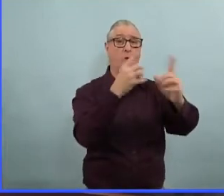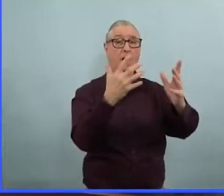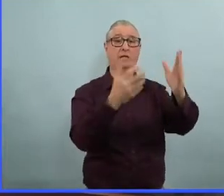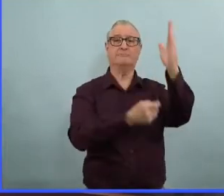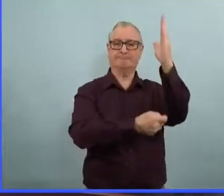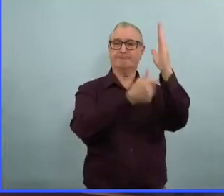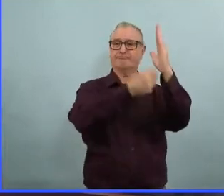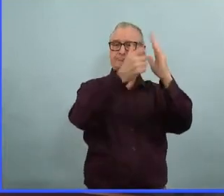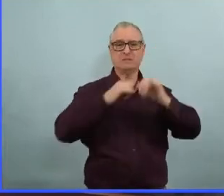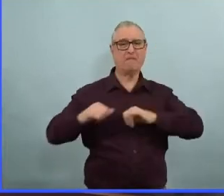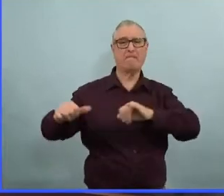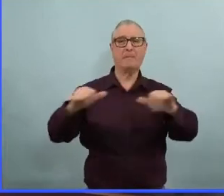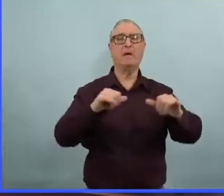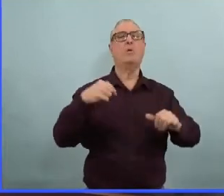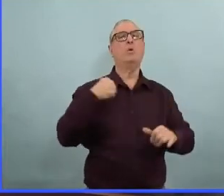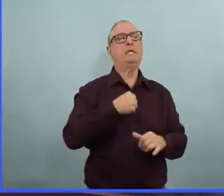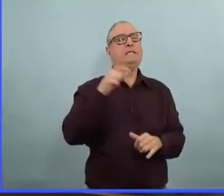y arriver